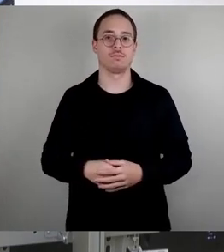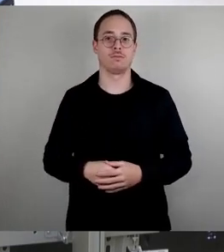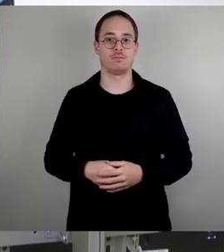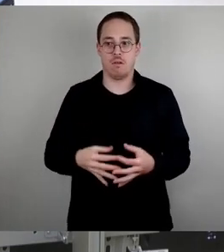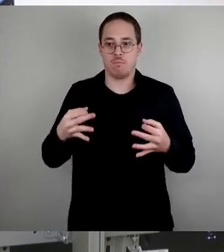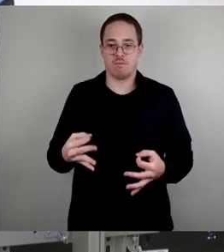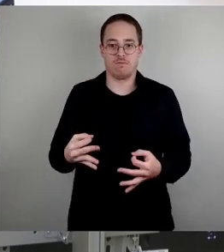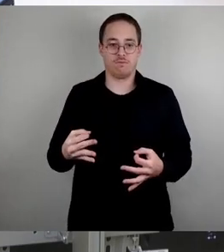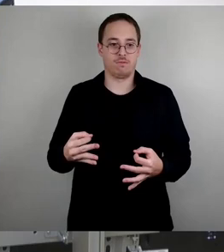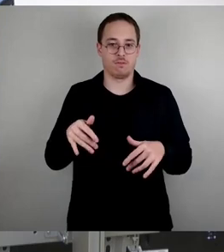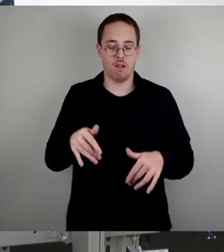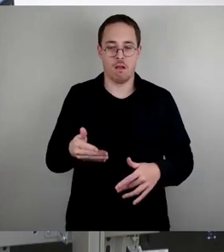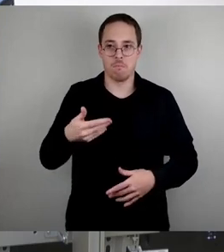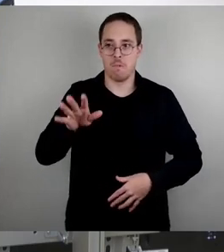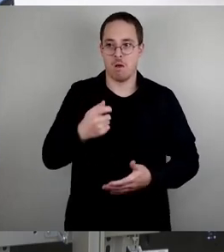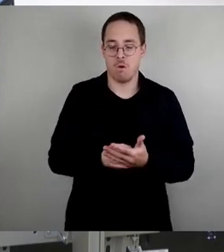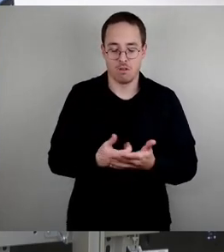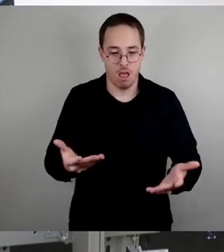merken den Fehler selbst. Vielen Dank.